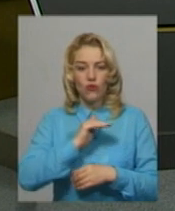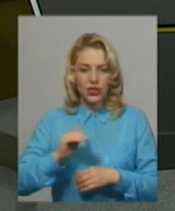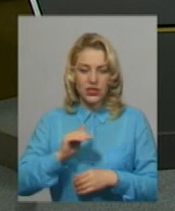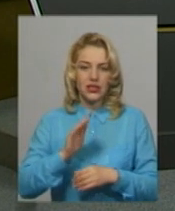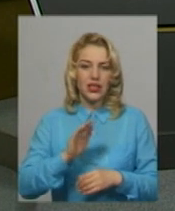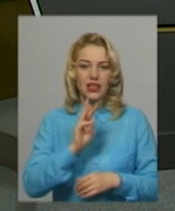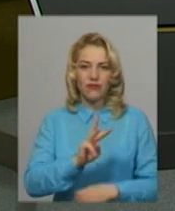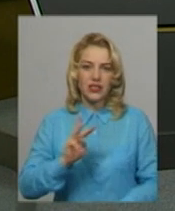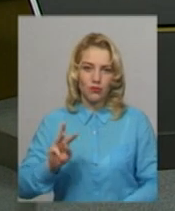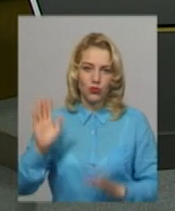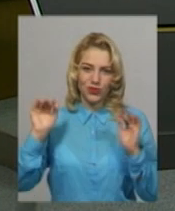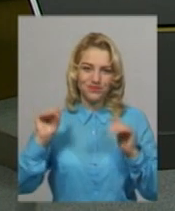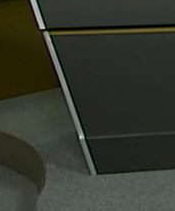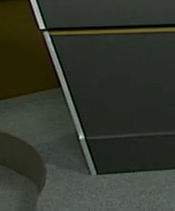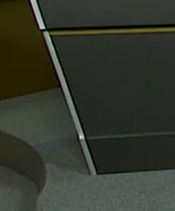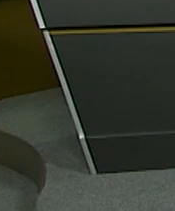Фейсбук. Побачимось.